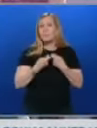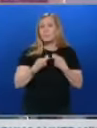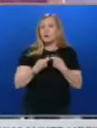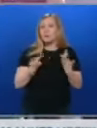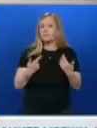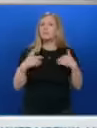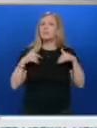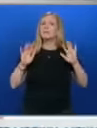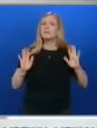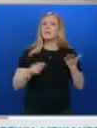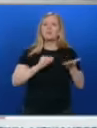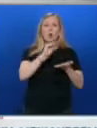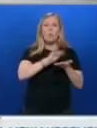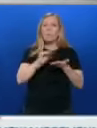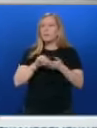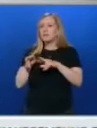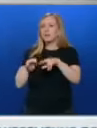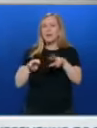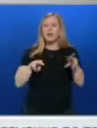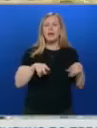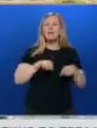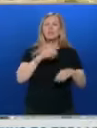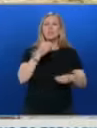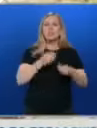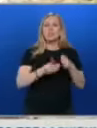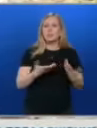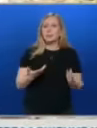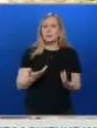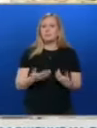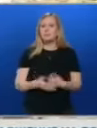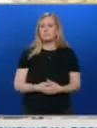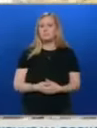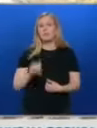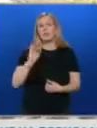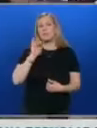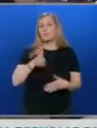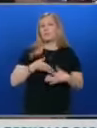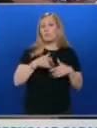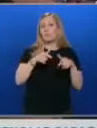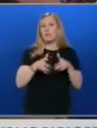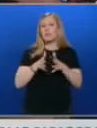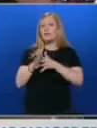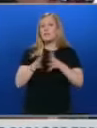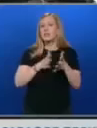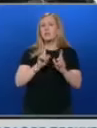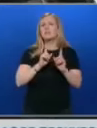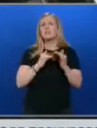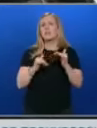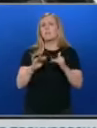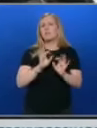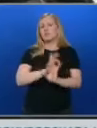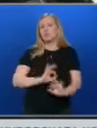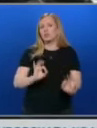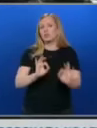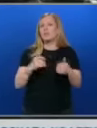описване на щетите. Вчера нямаме страхотни проблеми. Инфраструктура, тотал. Да бъде помогнато на тези хора. Нищо повече не искаме. За мен